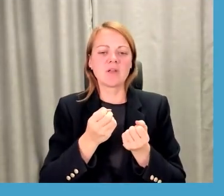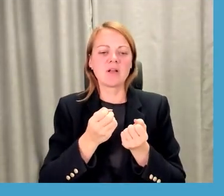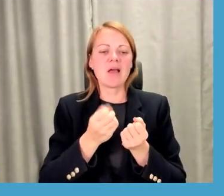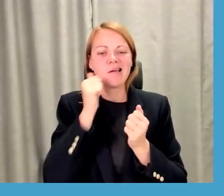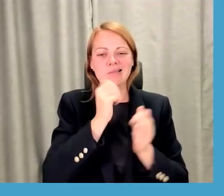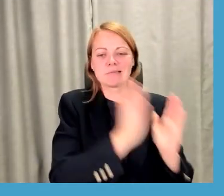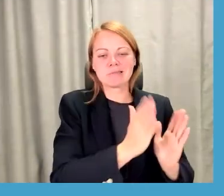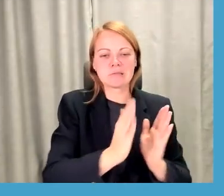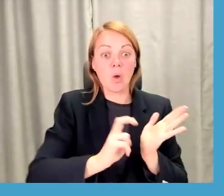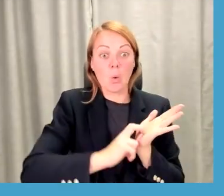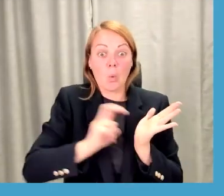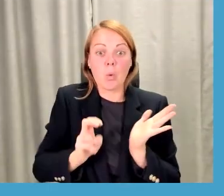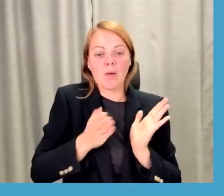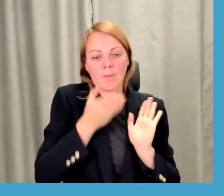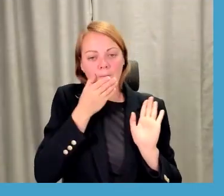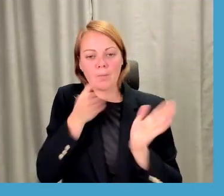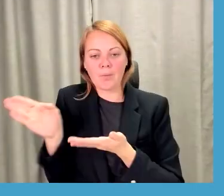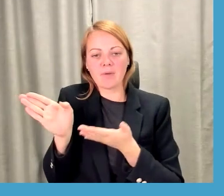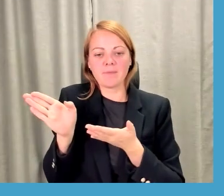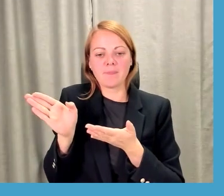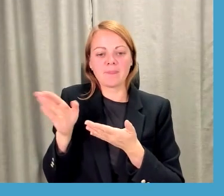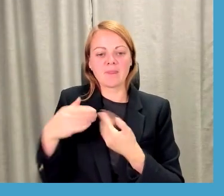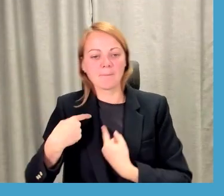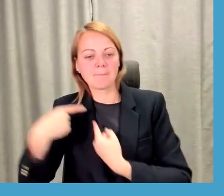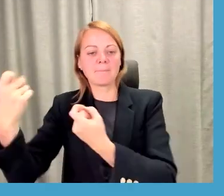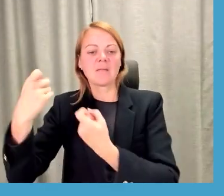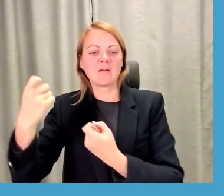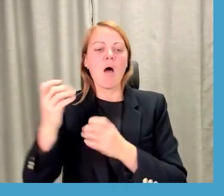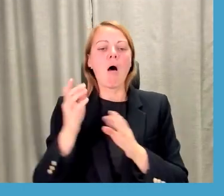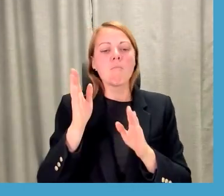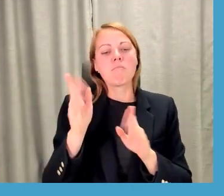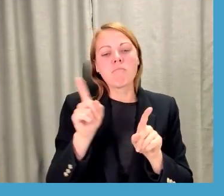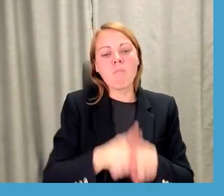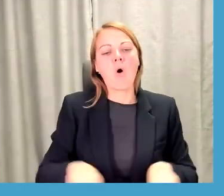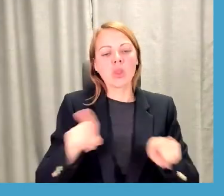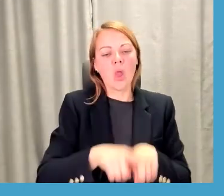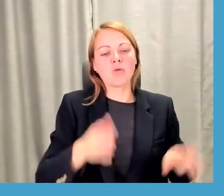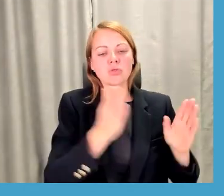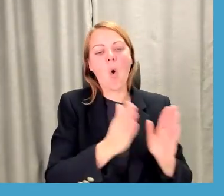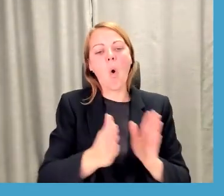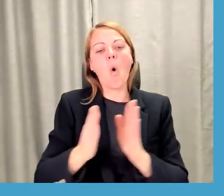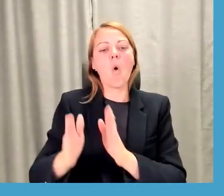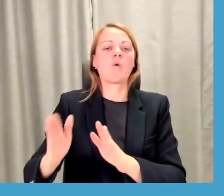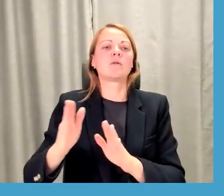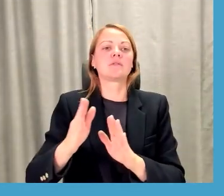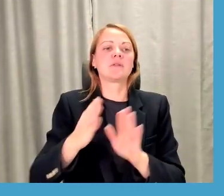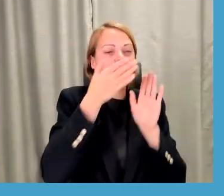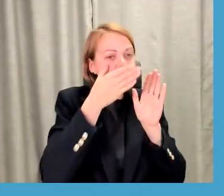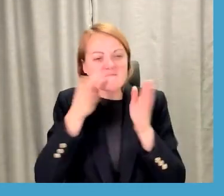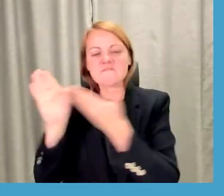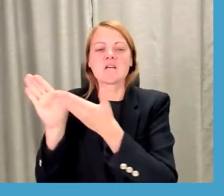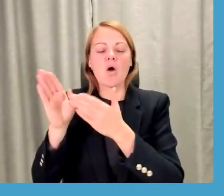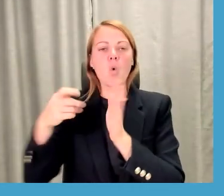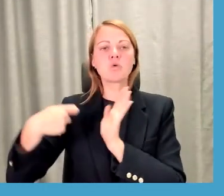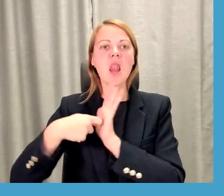rutīnas ilgdienšās, varbūt no darba, no kaut kādas monotonitātes un zināmā mērā tā kā uzlātēt sevi ar to.